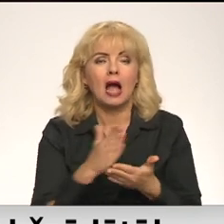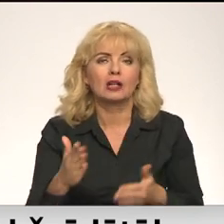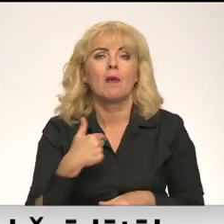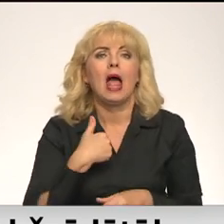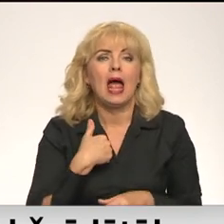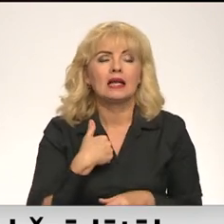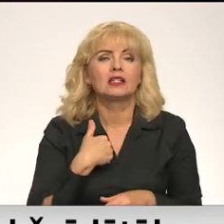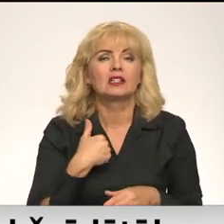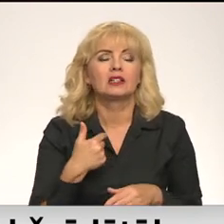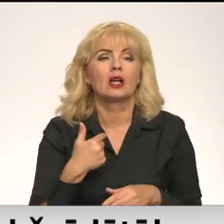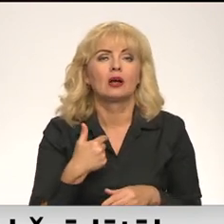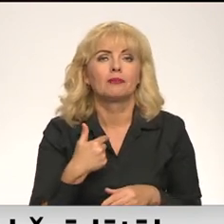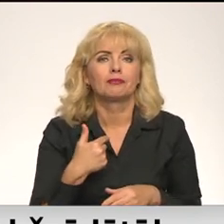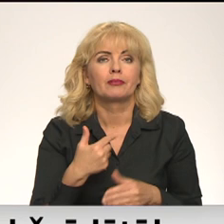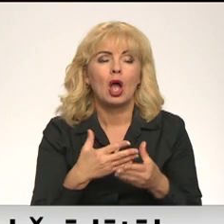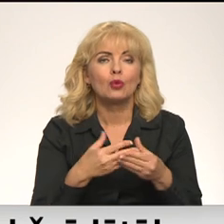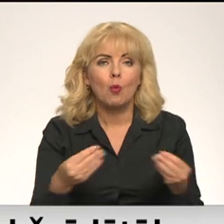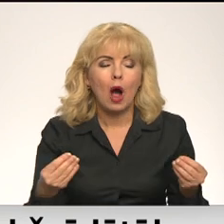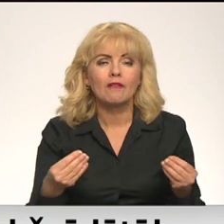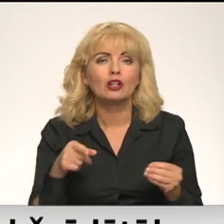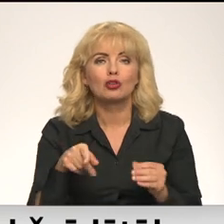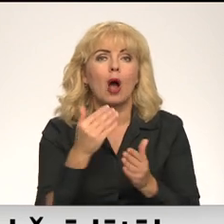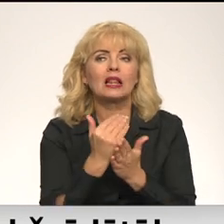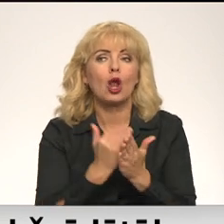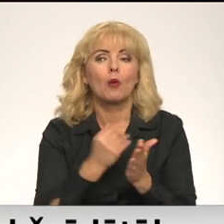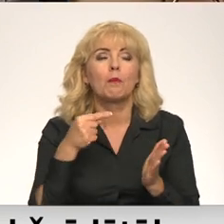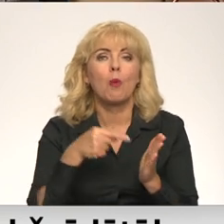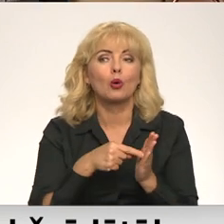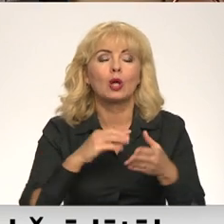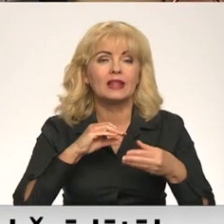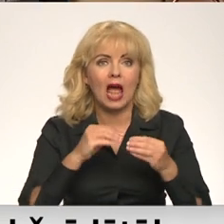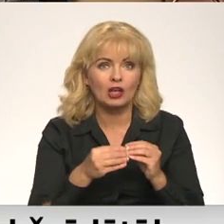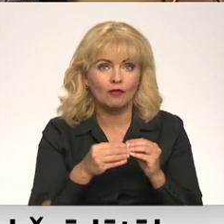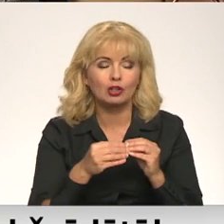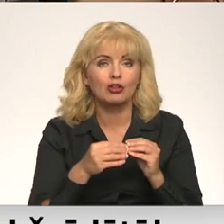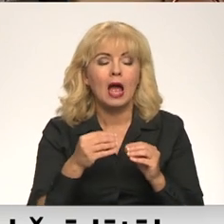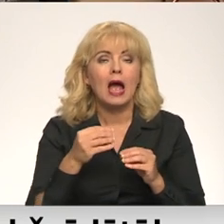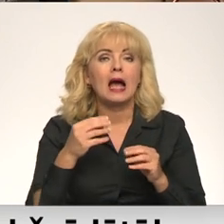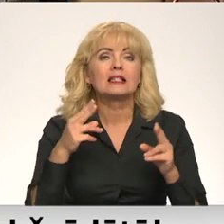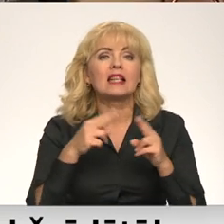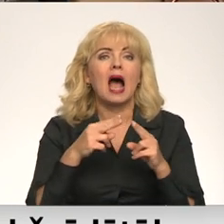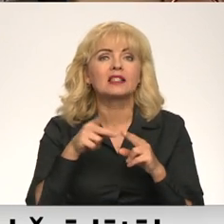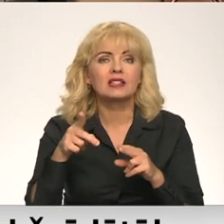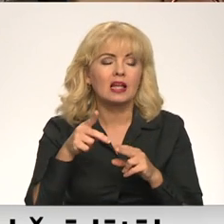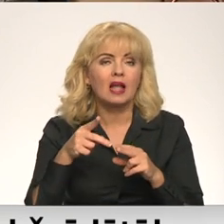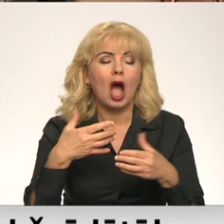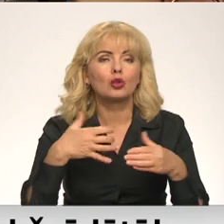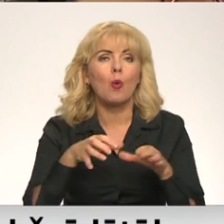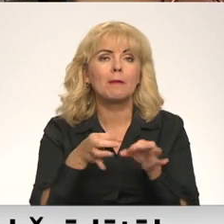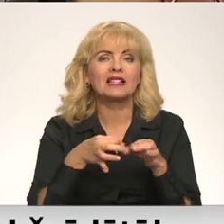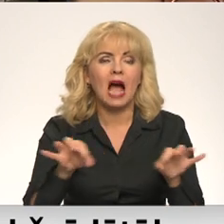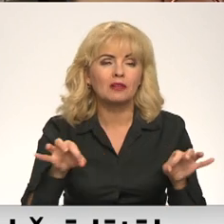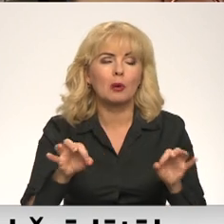novēršu šī likuma punkta neievērošu. Sazināties ar atstādinātojumus priekšsētēm mums